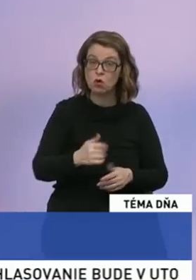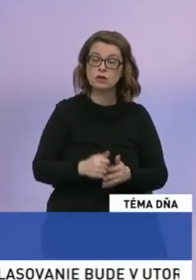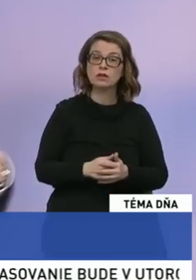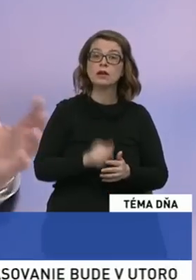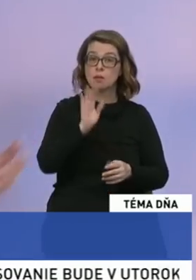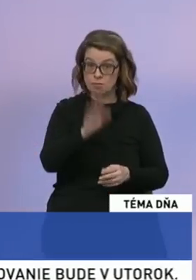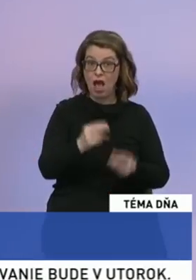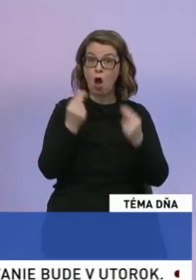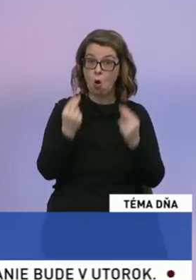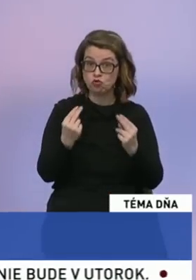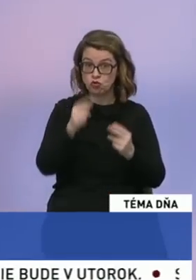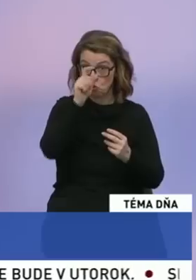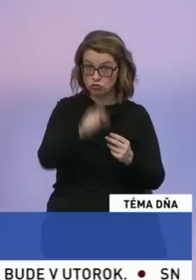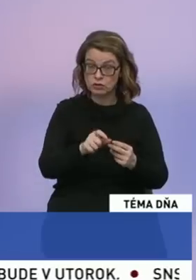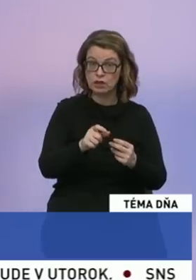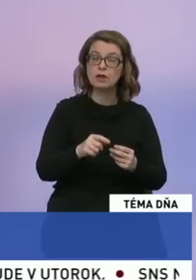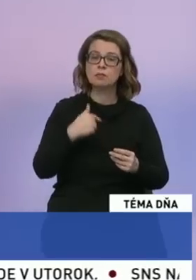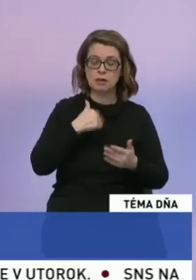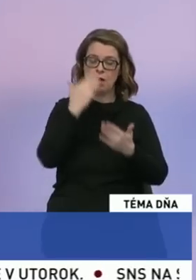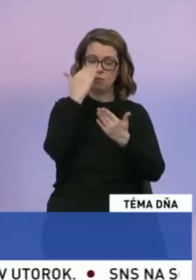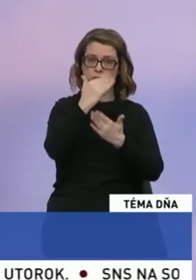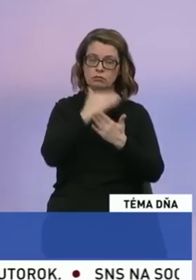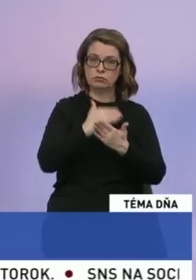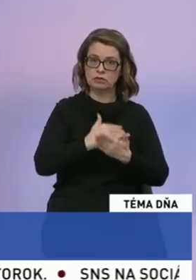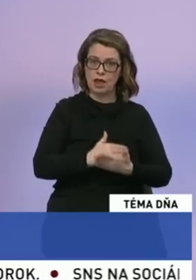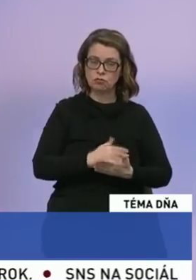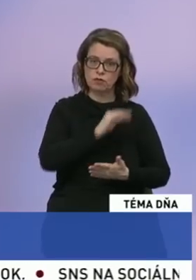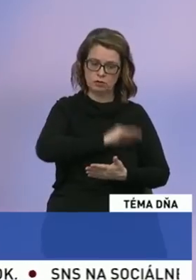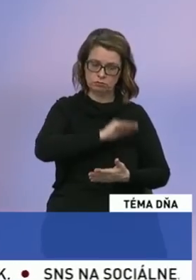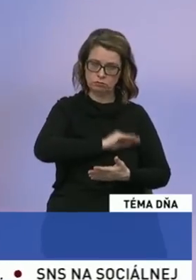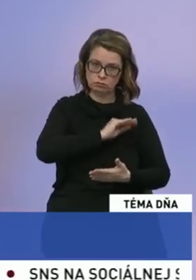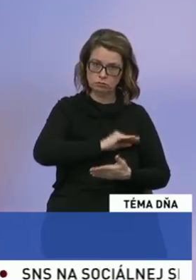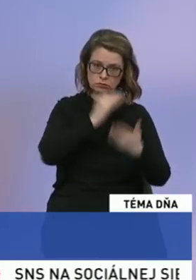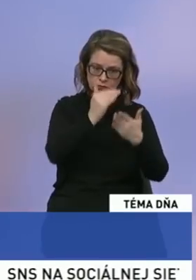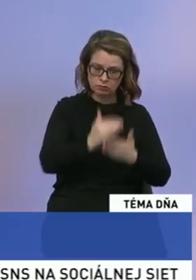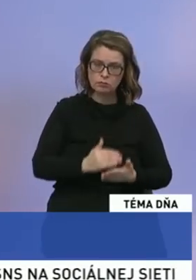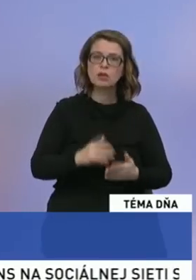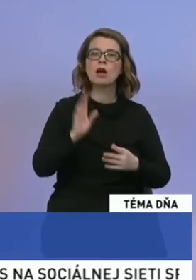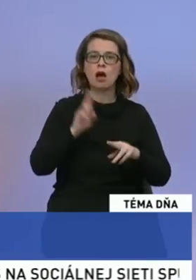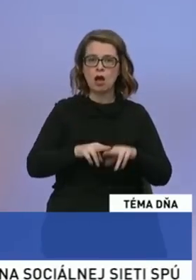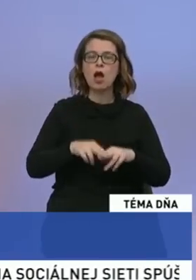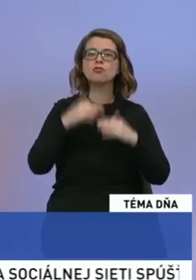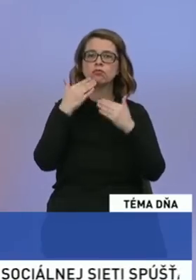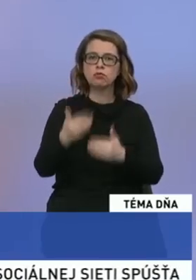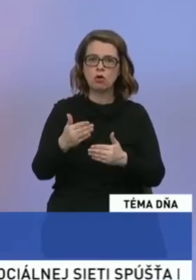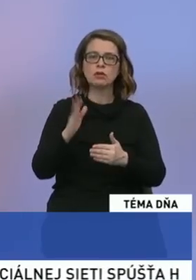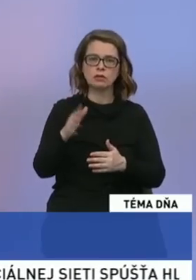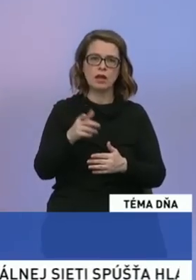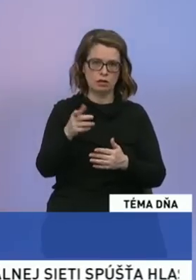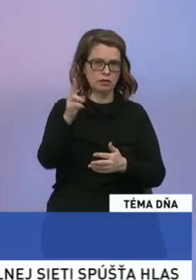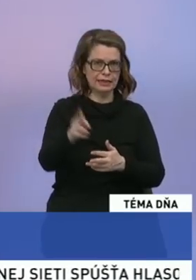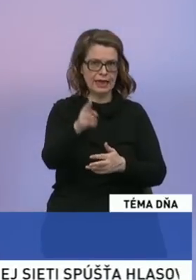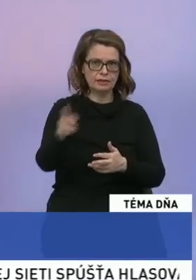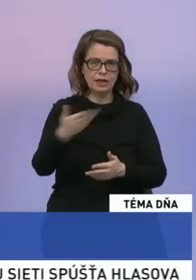hodnotový svet, ktorý my v programe máme, v stanovách máme. A o tom je celé kresťansko-demokratické hnutie. My sme